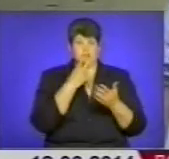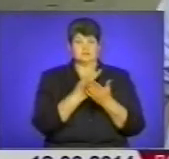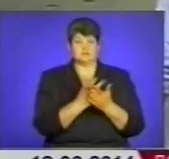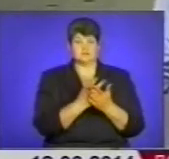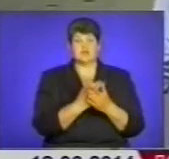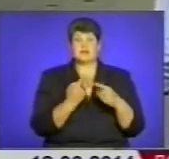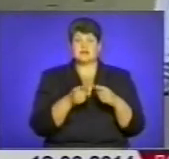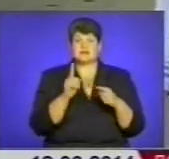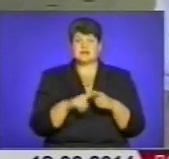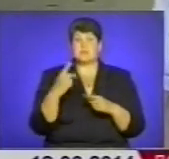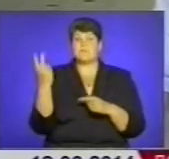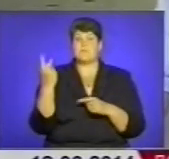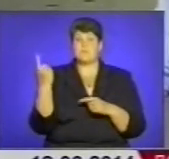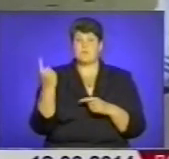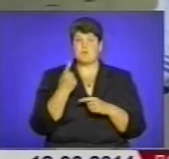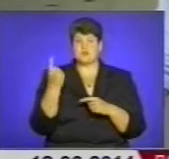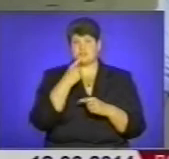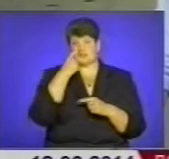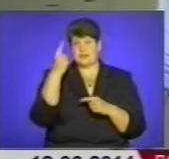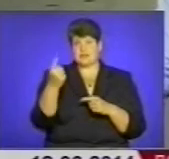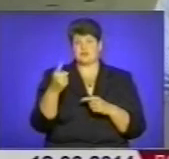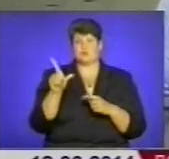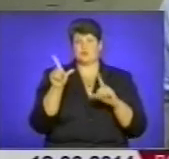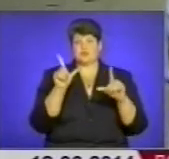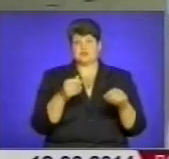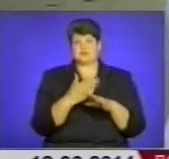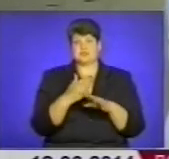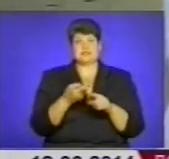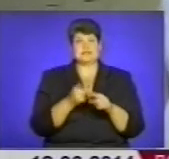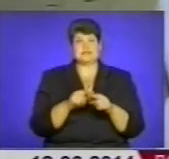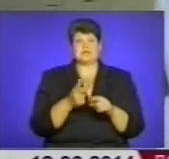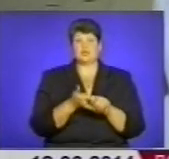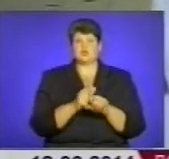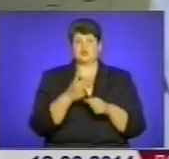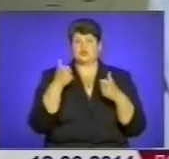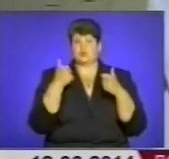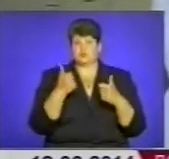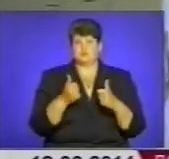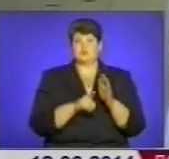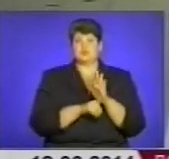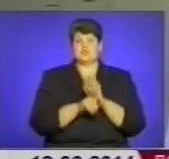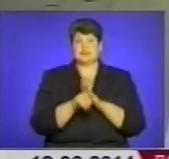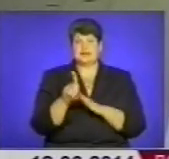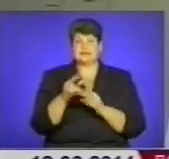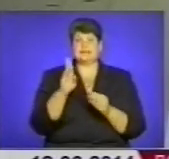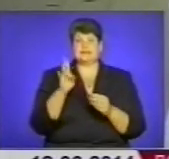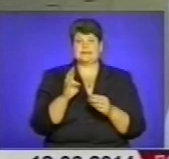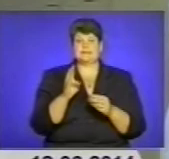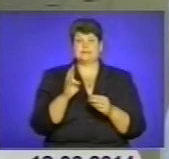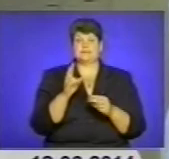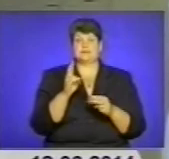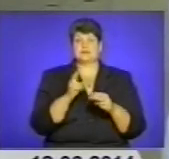це, по-перше, далеко від проїжджої частини. Це дуже добре, що почали на кінець нам якісь